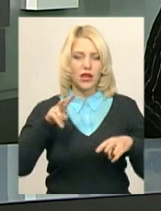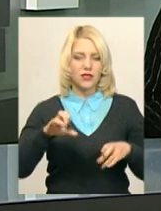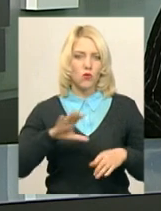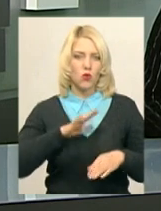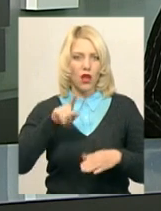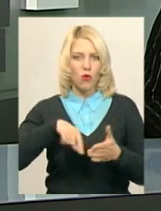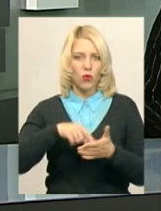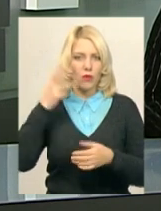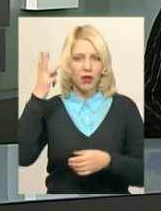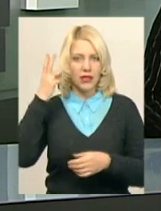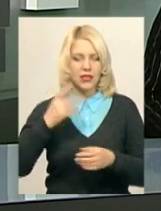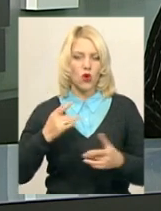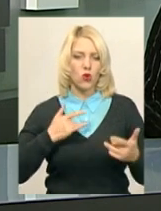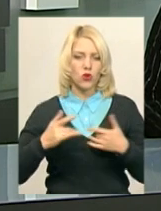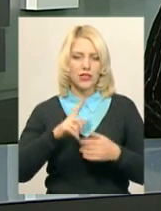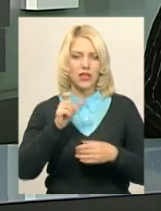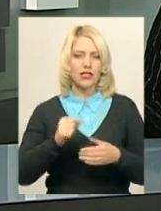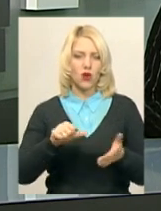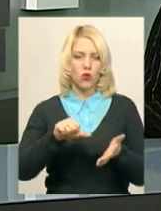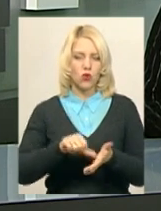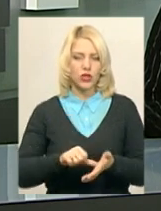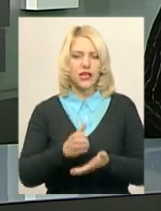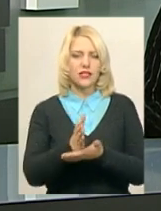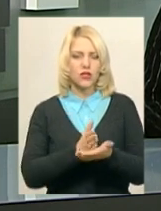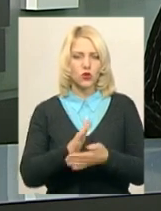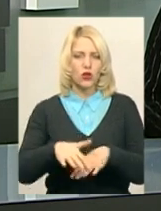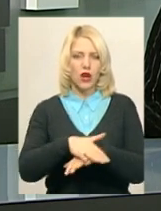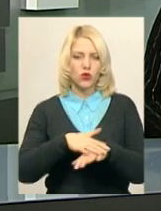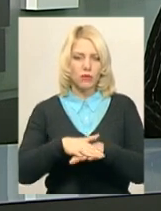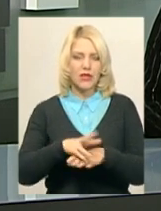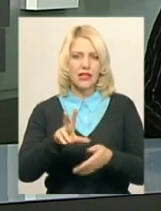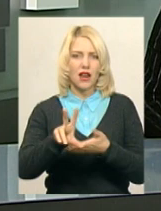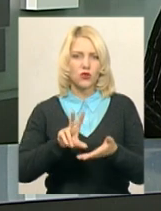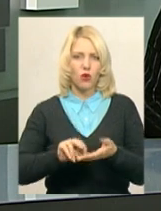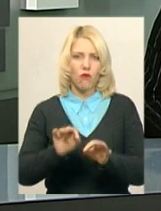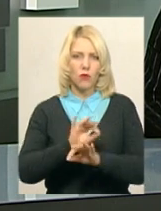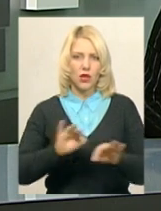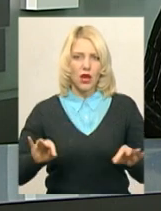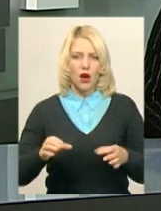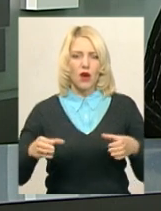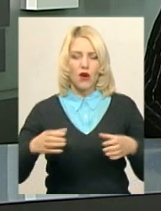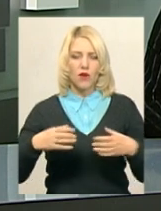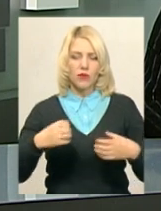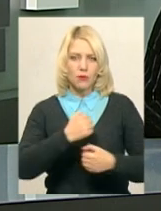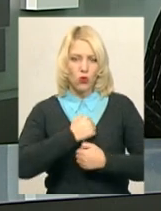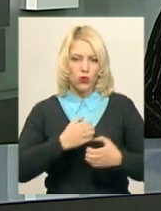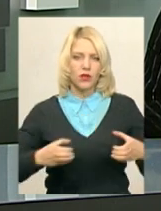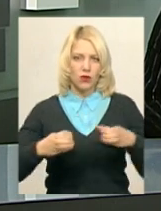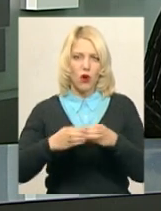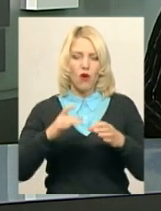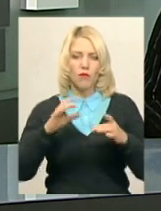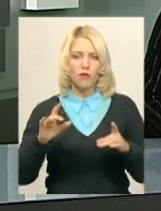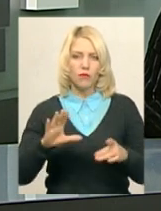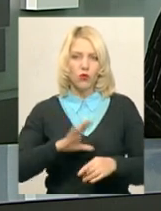Концерт за участю заслуженого академічного зразково-показового оркестру Збройних сил України, гуртів «Шабля» та «Святовит»